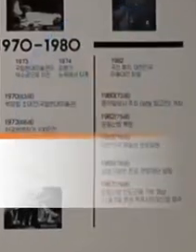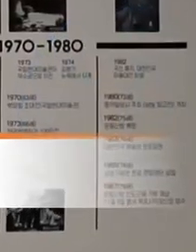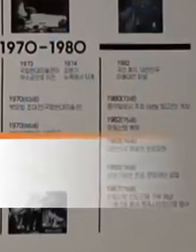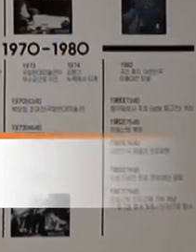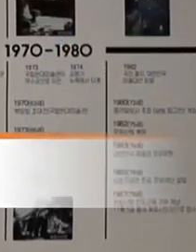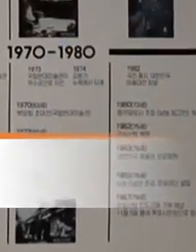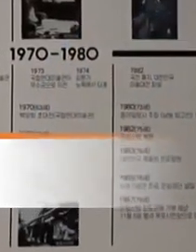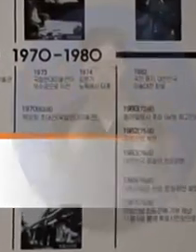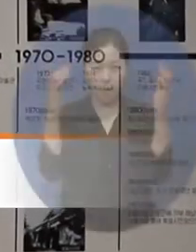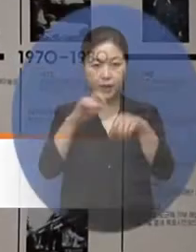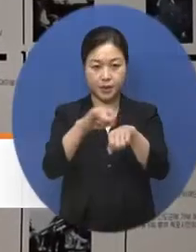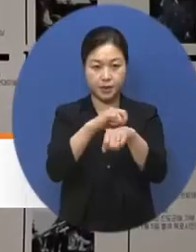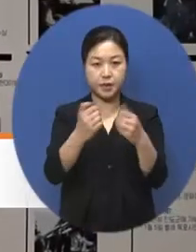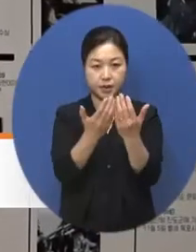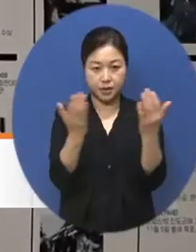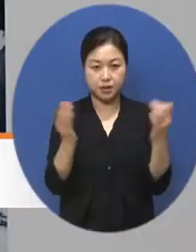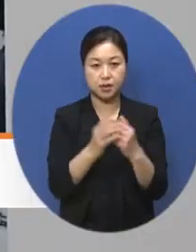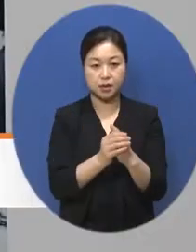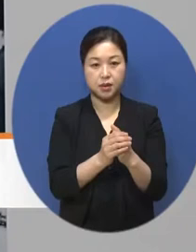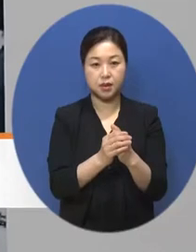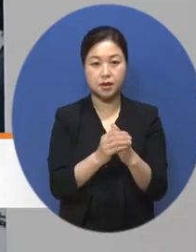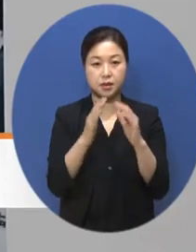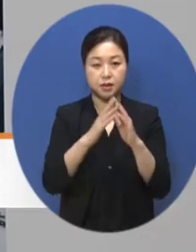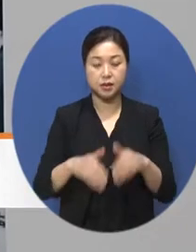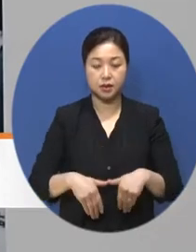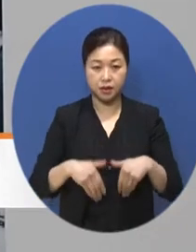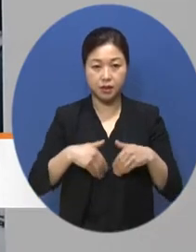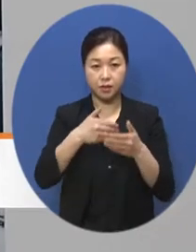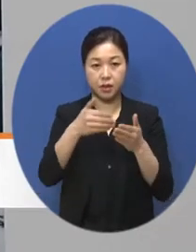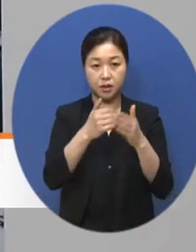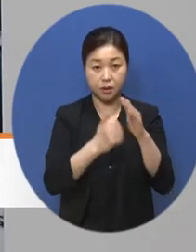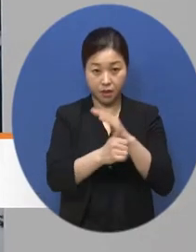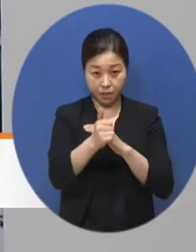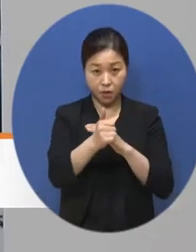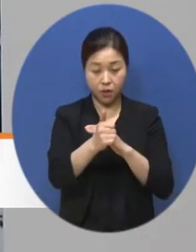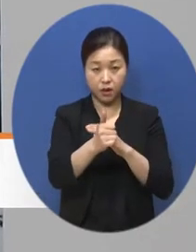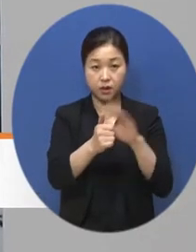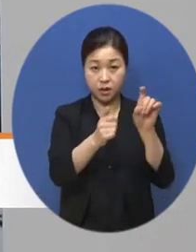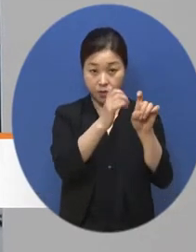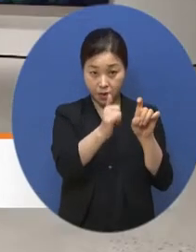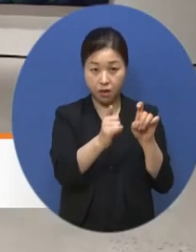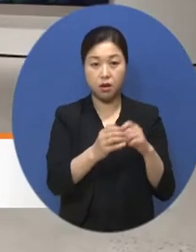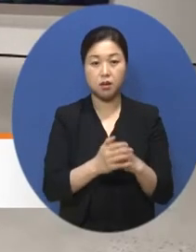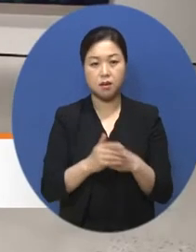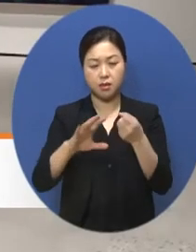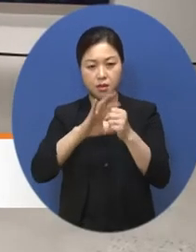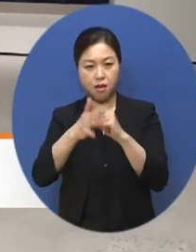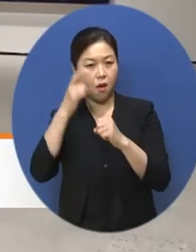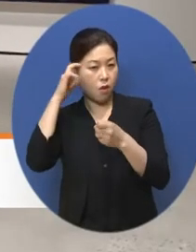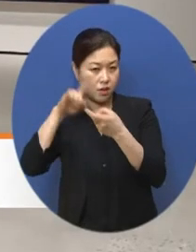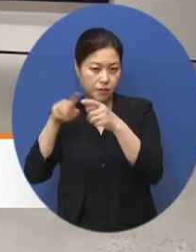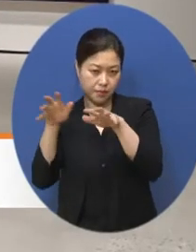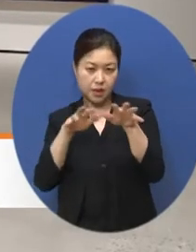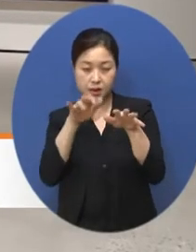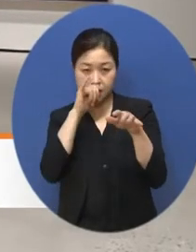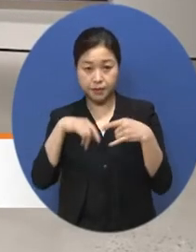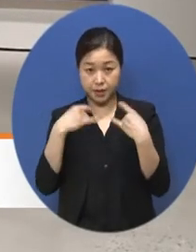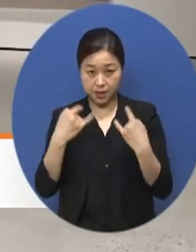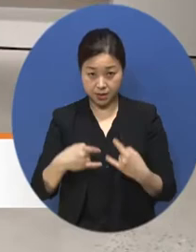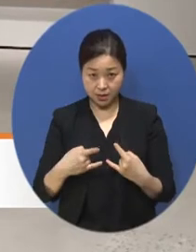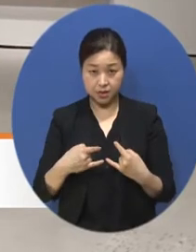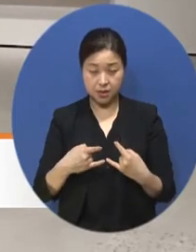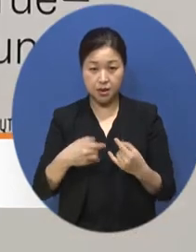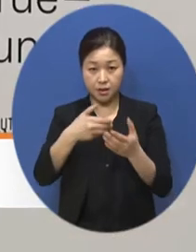개관특별전은 전남 미술을 대표하는 현대작가 시빈전과 세계화단의 주목을 받고 있는 프랑스 작가